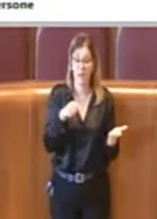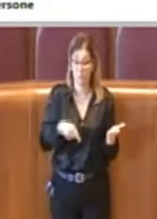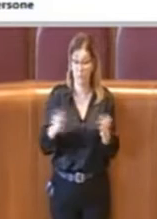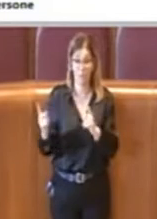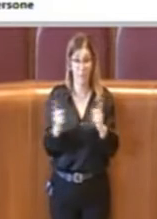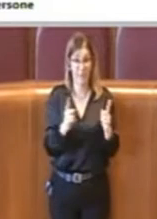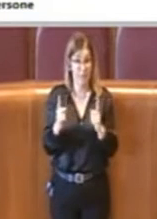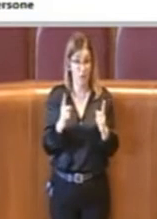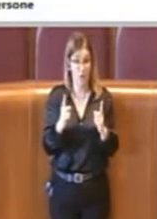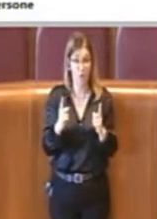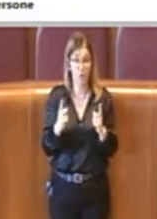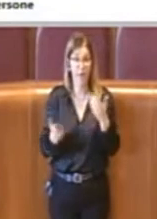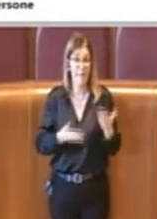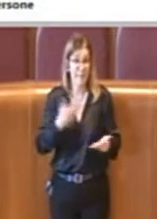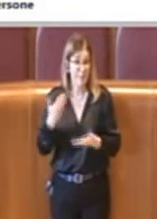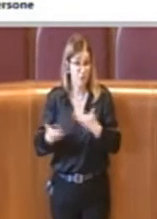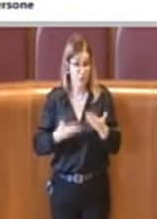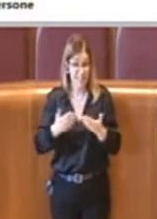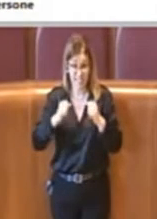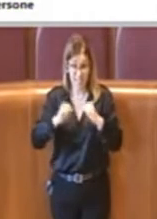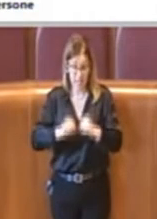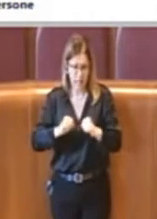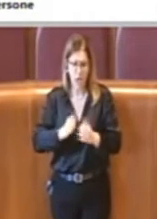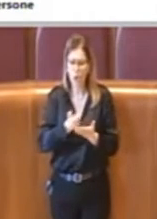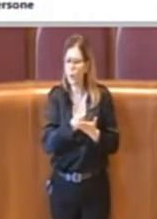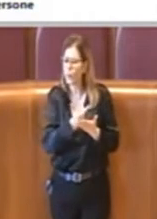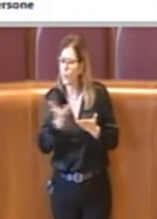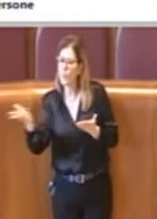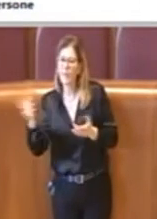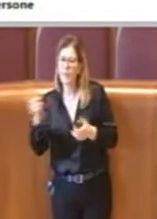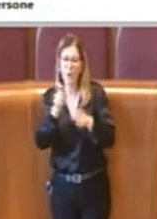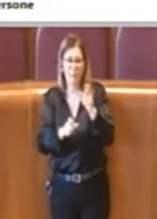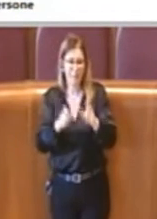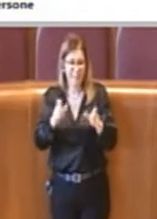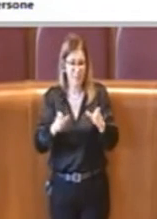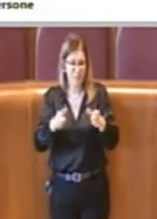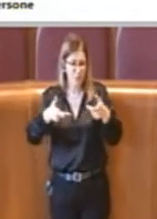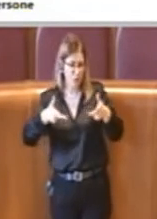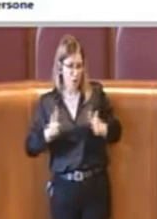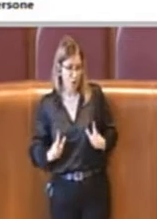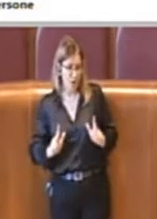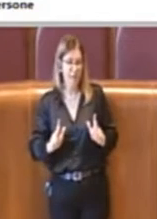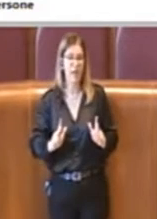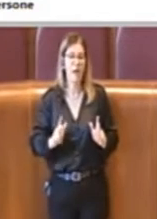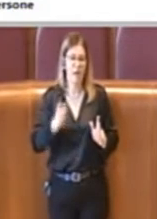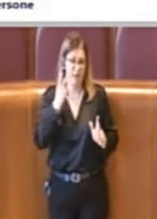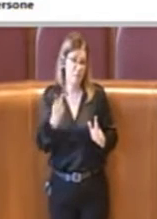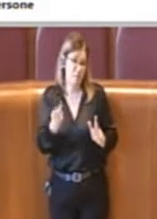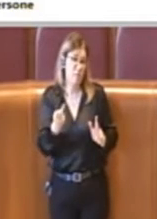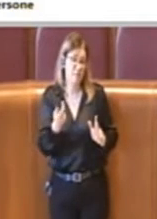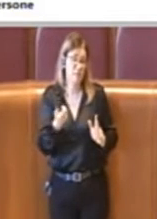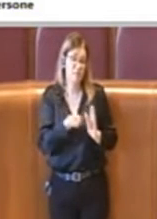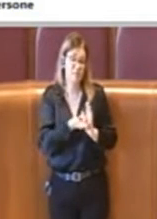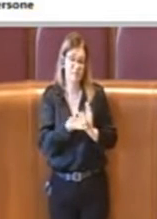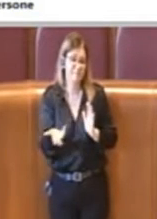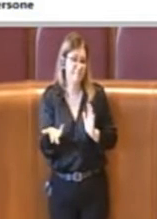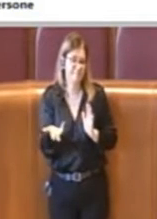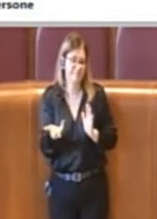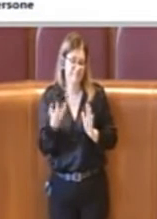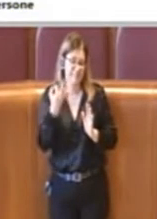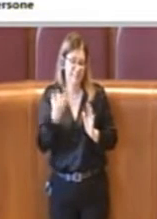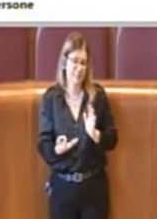numero degli spettatori in sala, come abbiamo potuto vedere, la quantificazione degli incassi non sarà